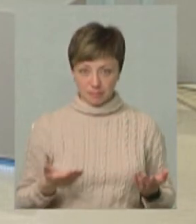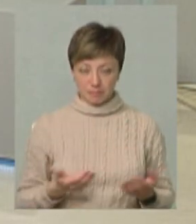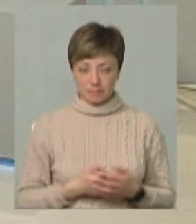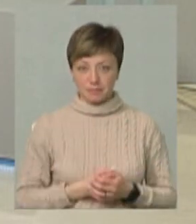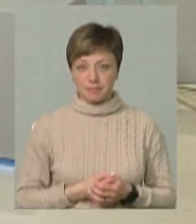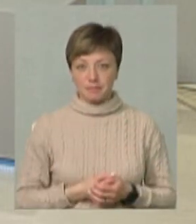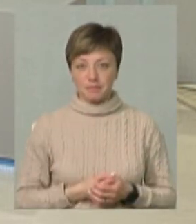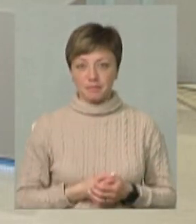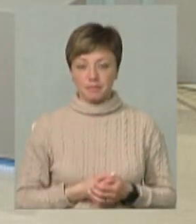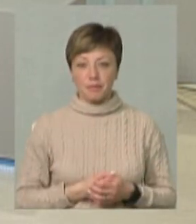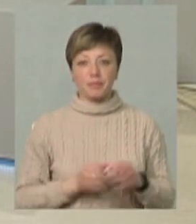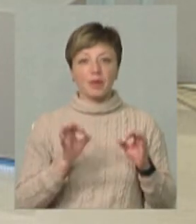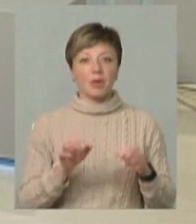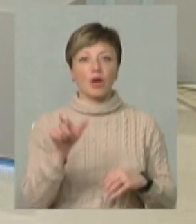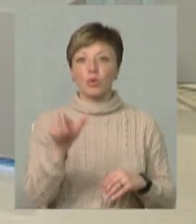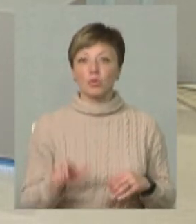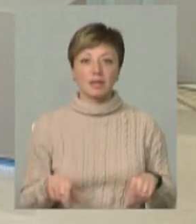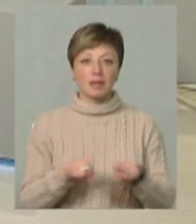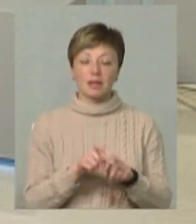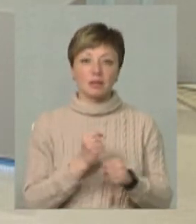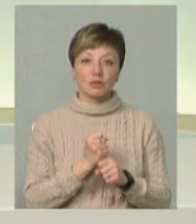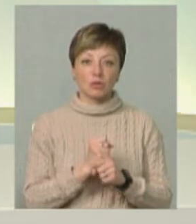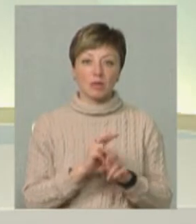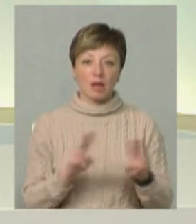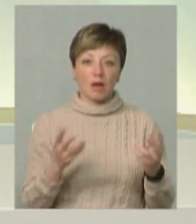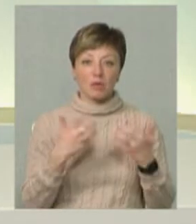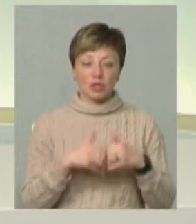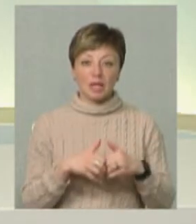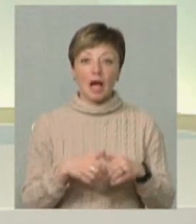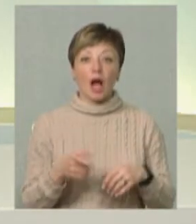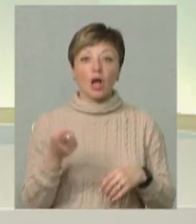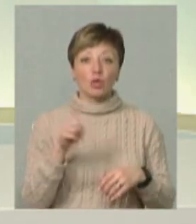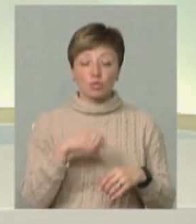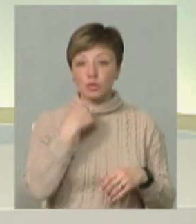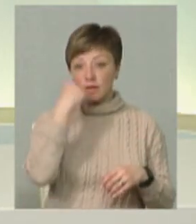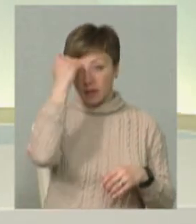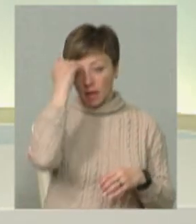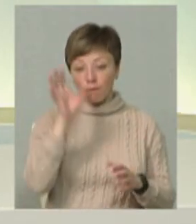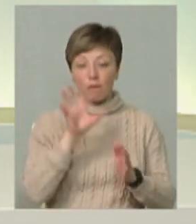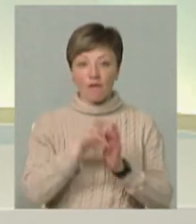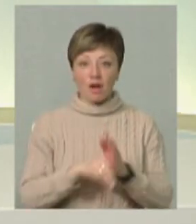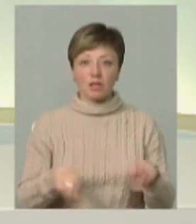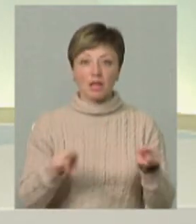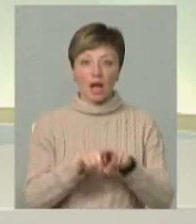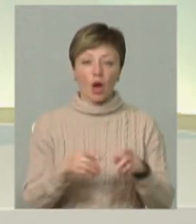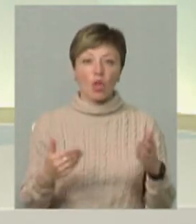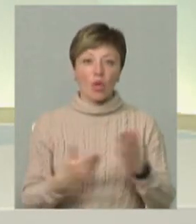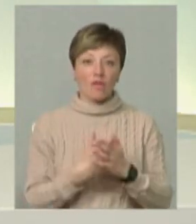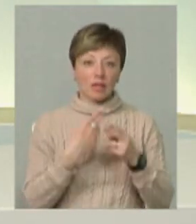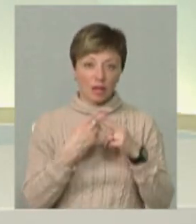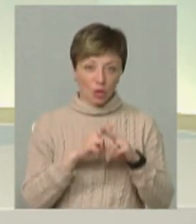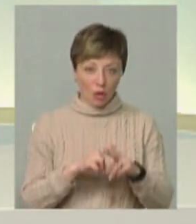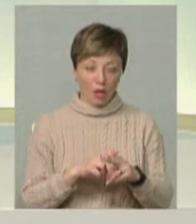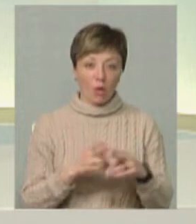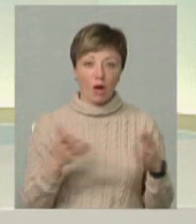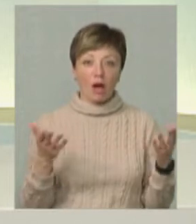справді людина так не зробить, як машина. І тому завдяки впровадженню таких новітніх технологій, які